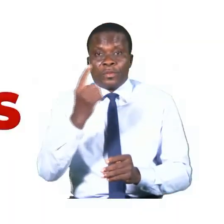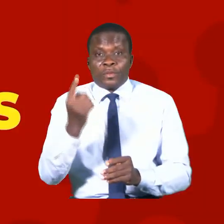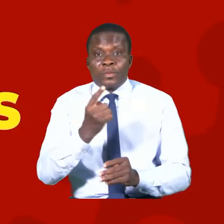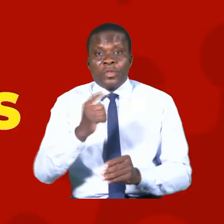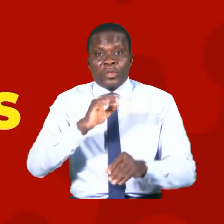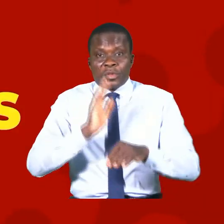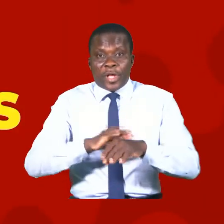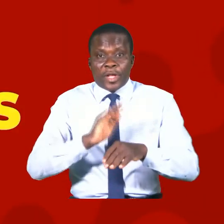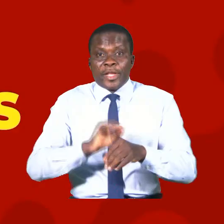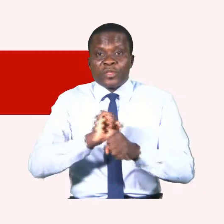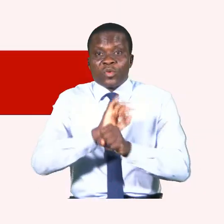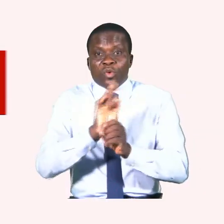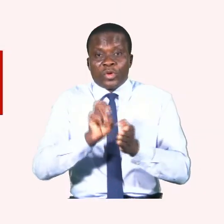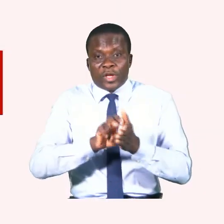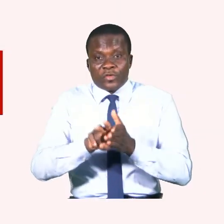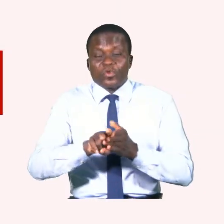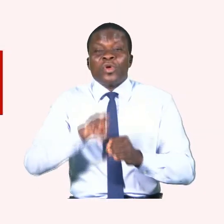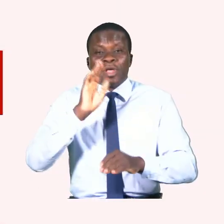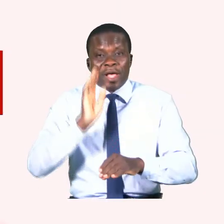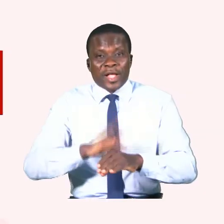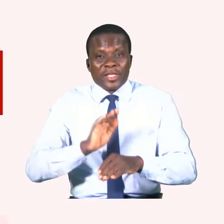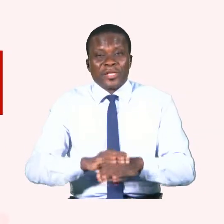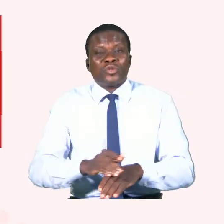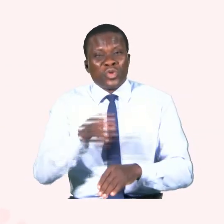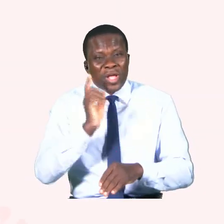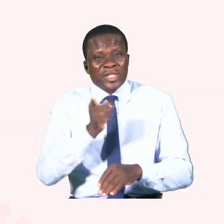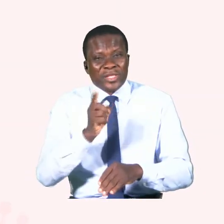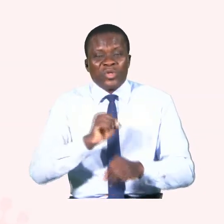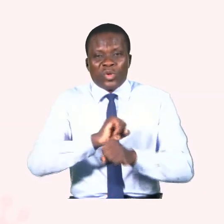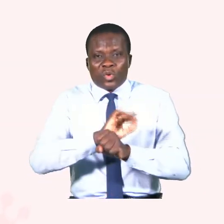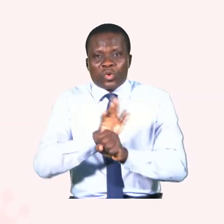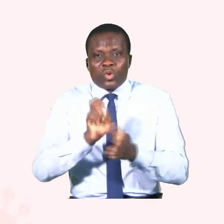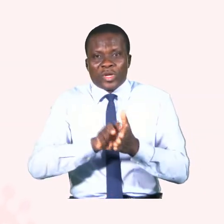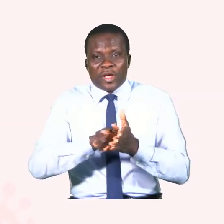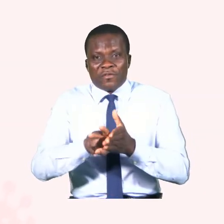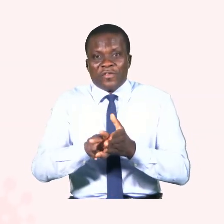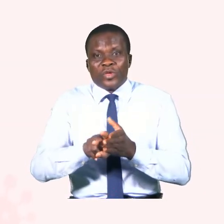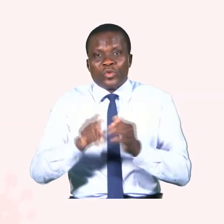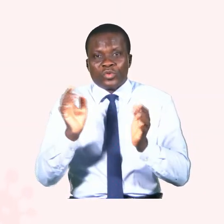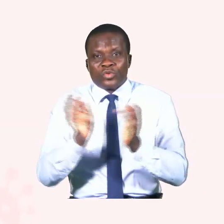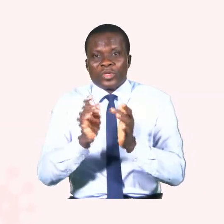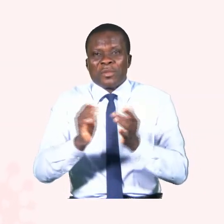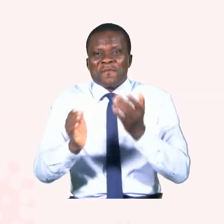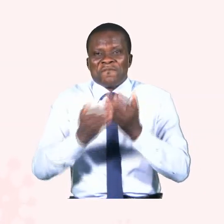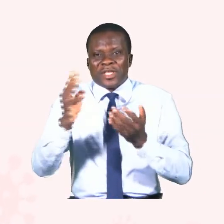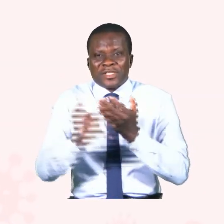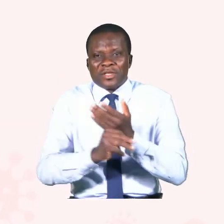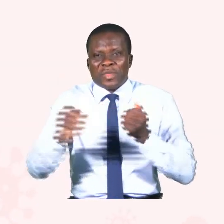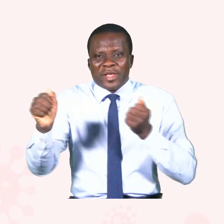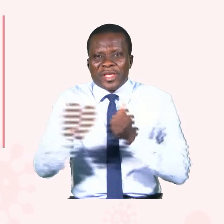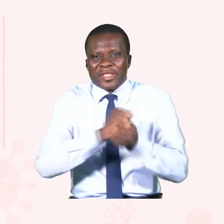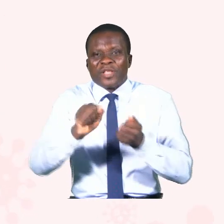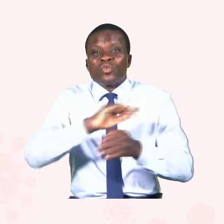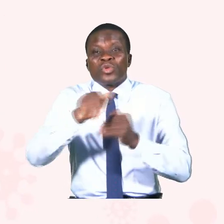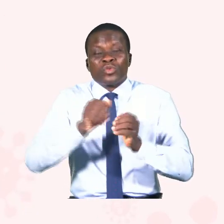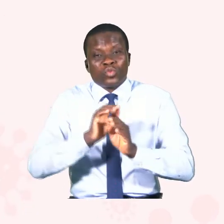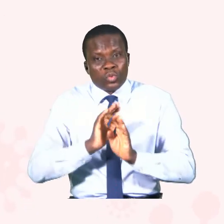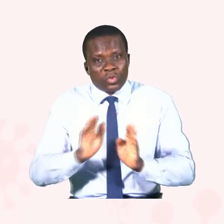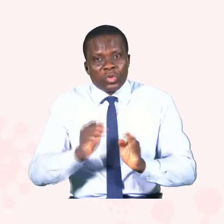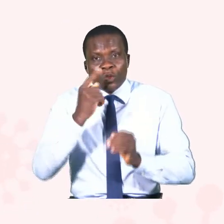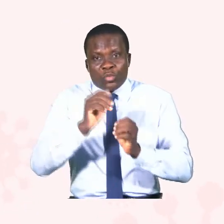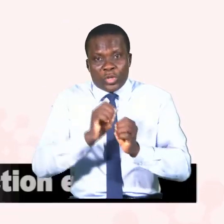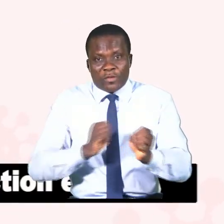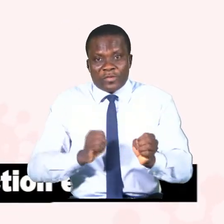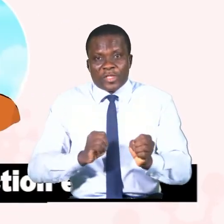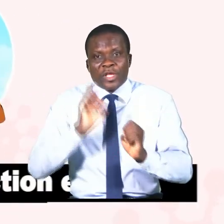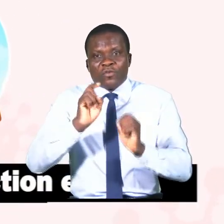Alerte coronavirus Attention, attention, le coronavirus se transmet très facilement et fait des ravages. Pour l'éviter,